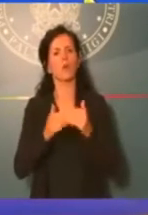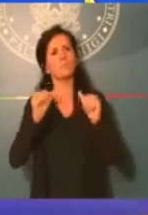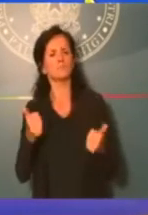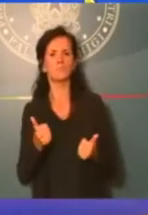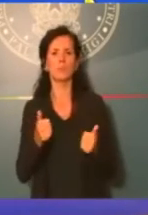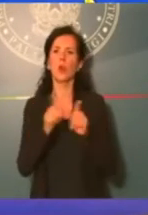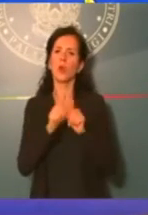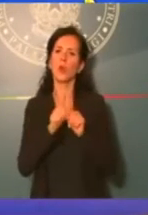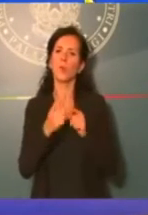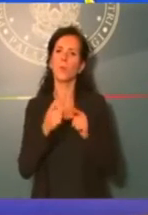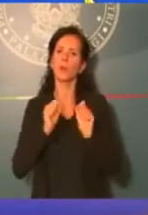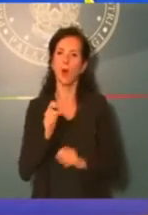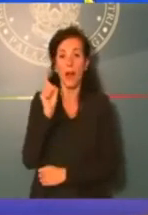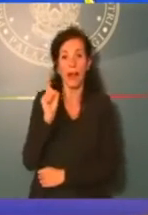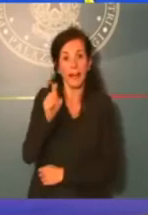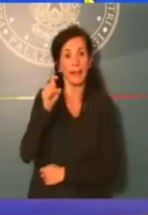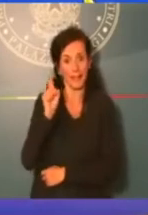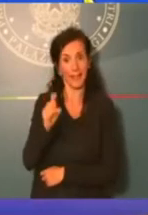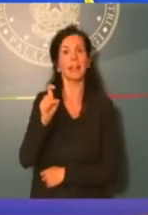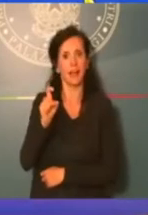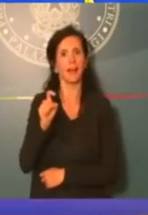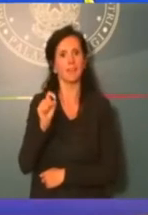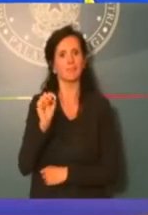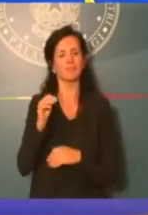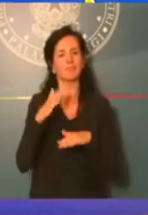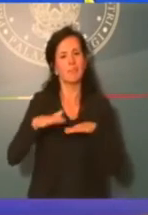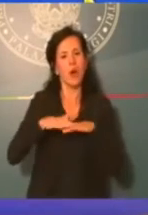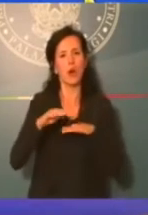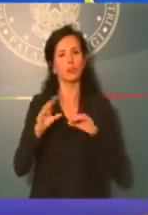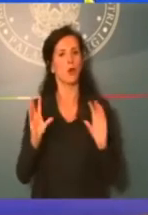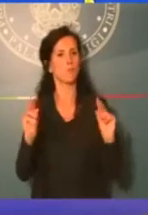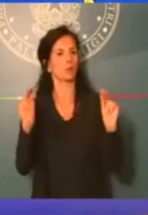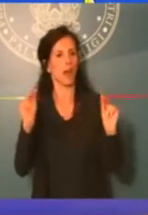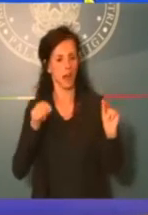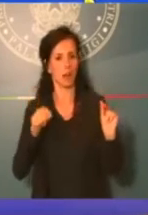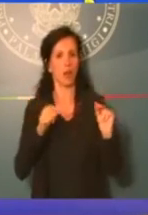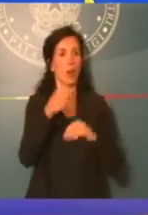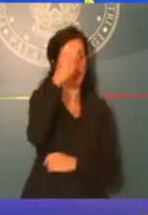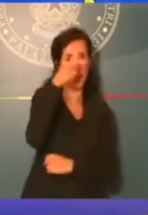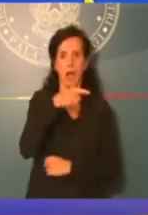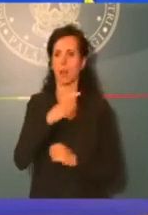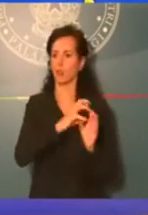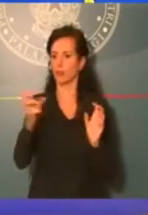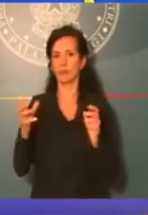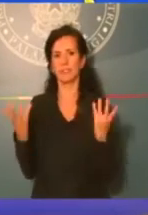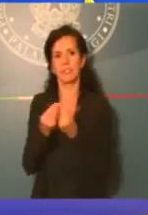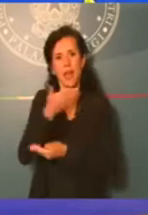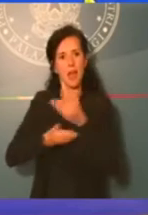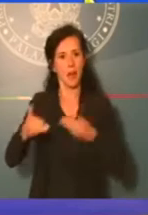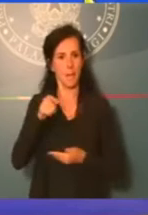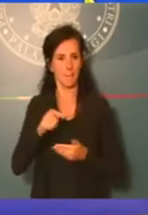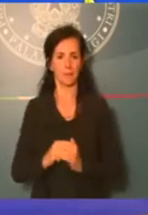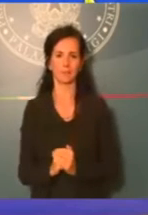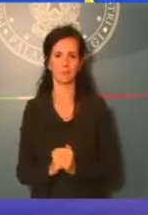clic, per usare un termine moderno, tra persone, lo Stato e le sue articolazioni. Alziamo, per così dire,